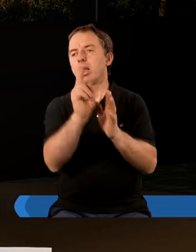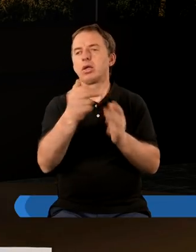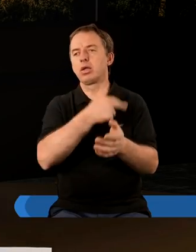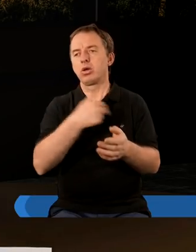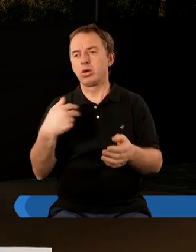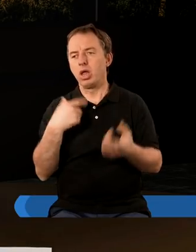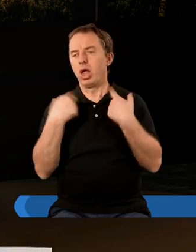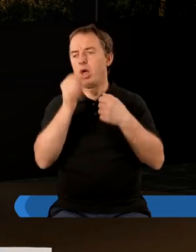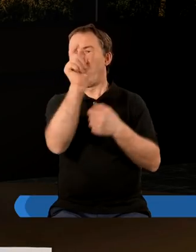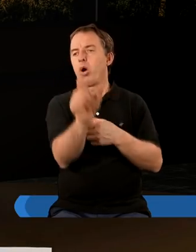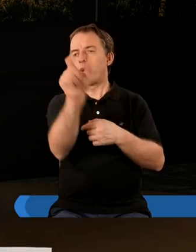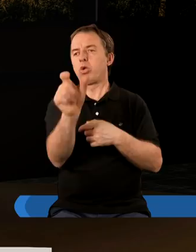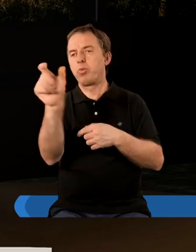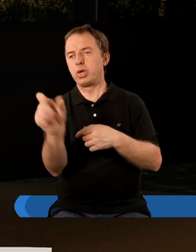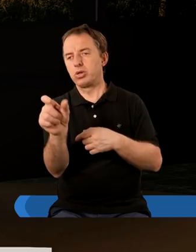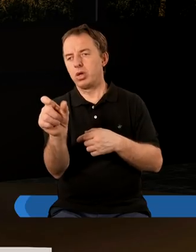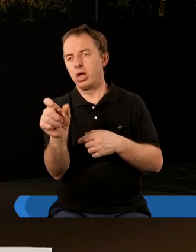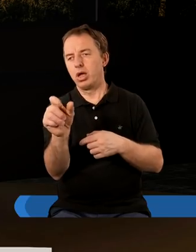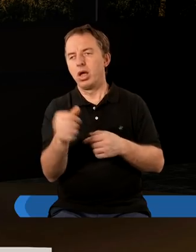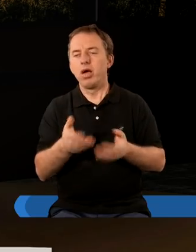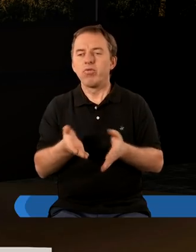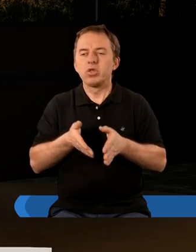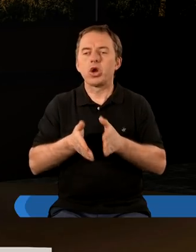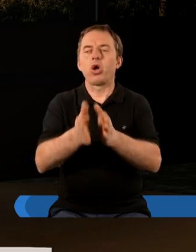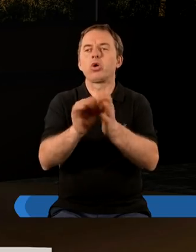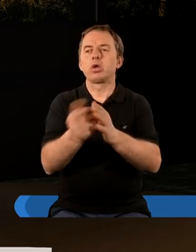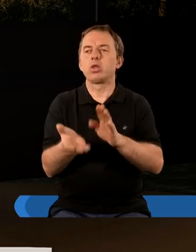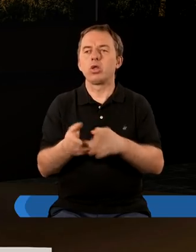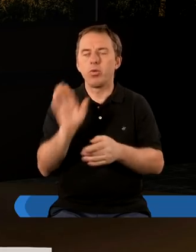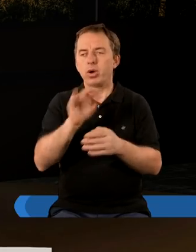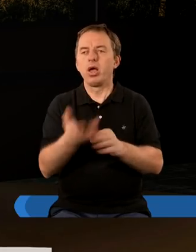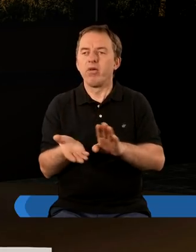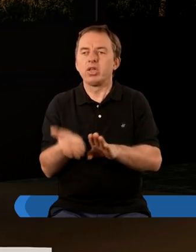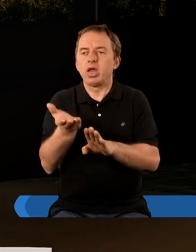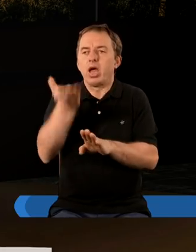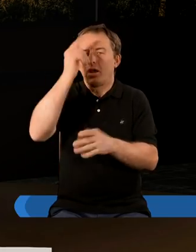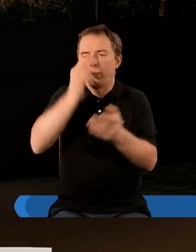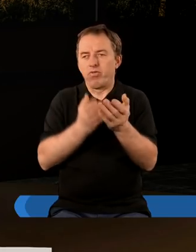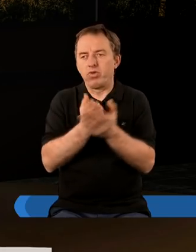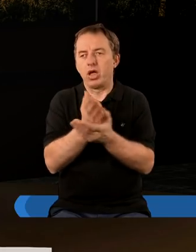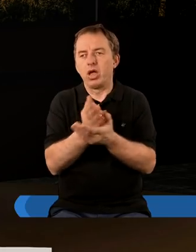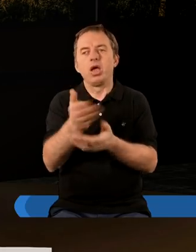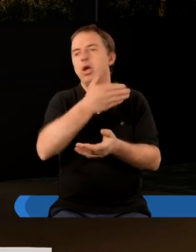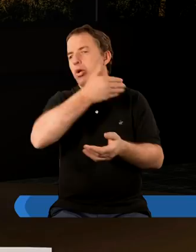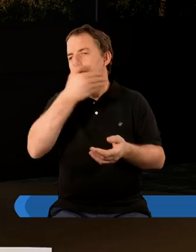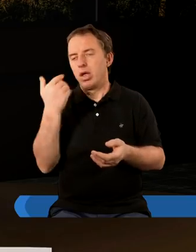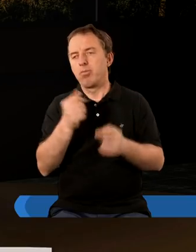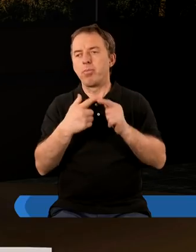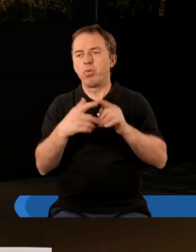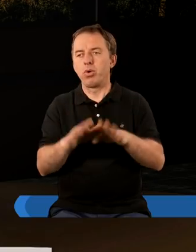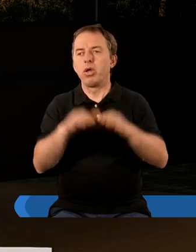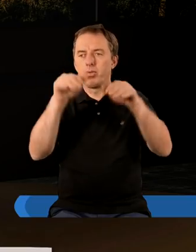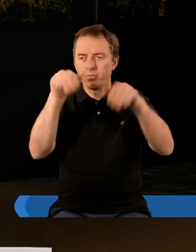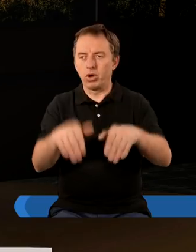każdego z nas osobiście że w drodze do Boga w drodze wzrastania w wierze nie ma takiego